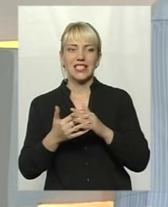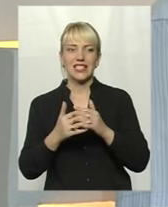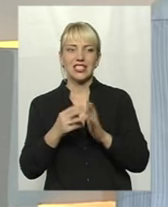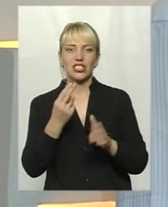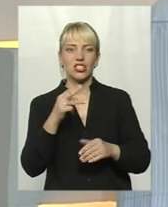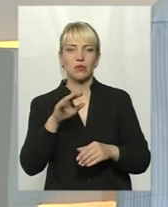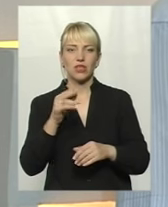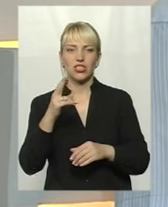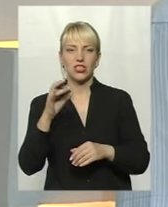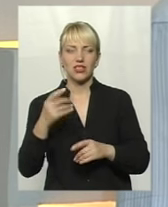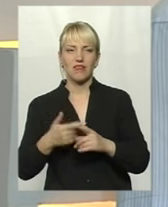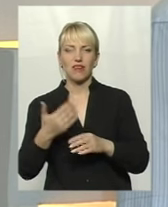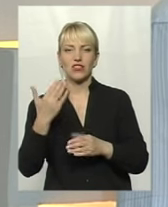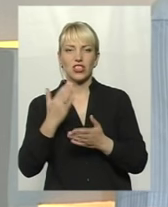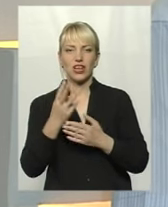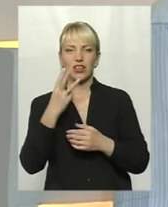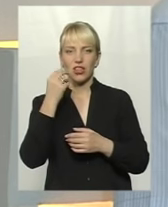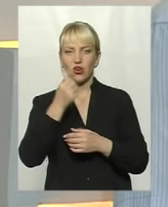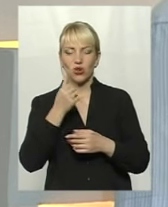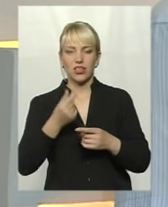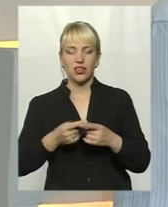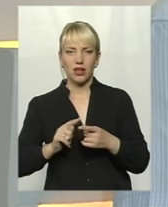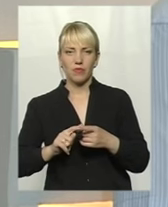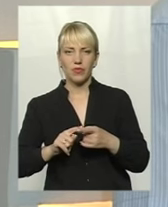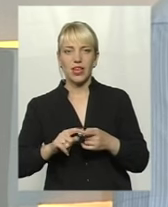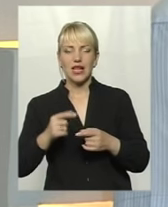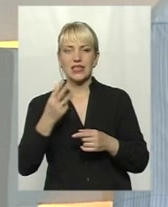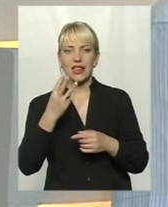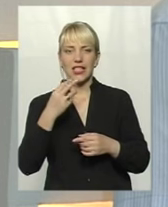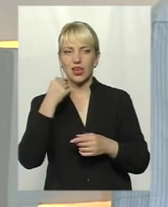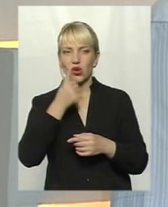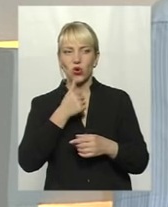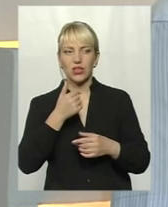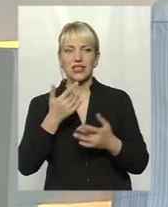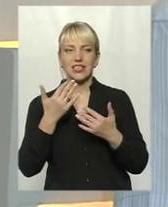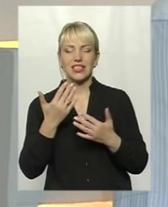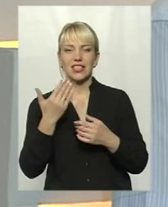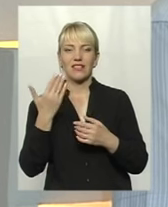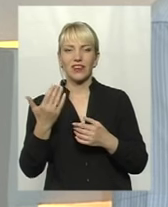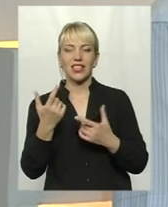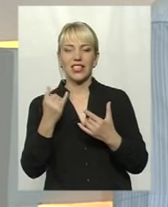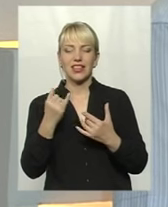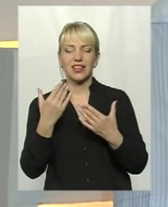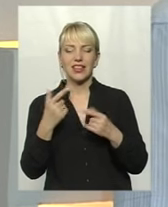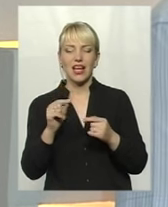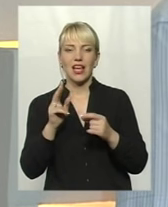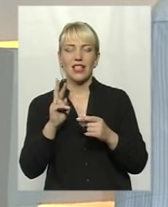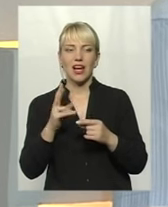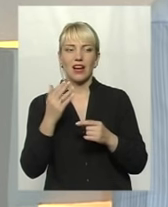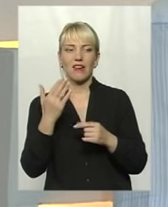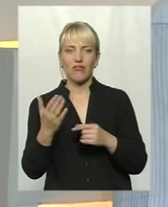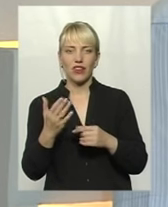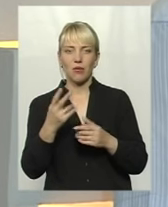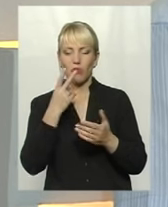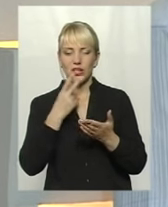Ви стали три роки ним, ви зареєструвалися в Шпичницях. Скажіть мені, будь ласка, за тих три роки, скільки ви і де проявили себе як житель села Шпичниця?